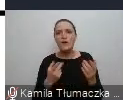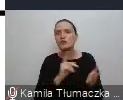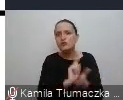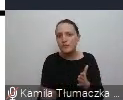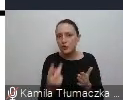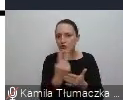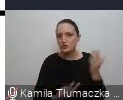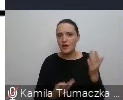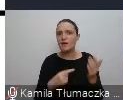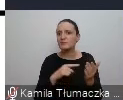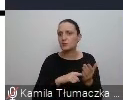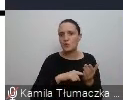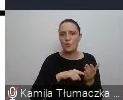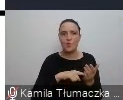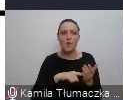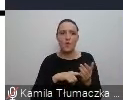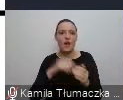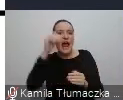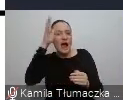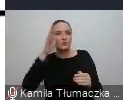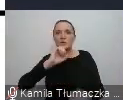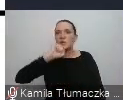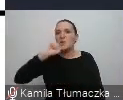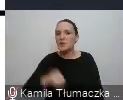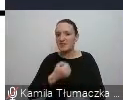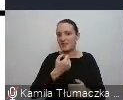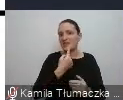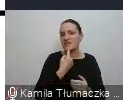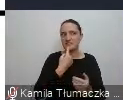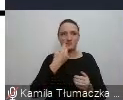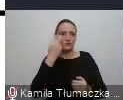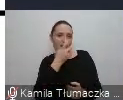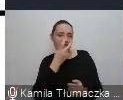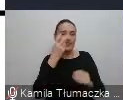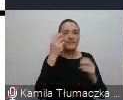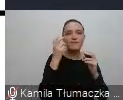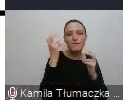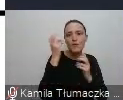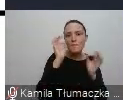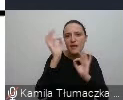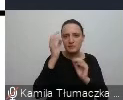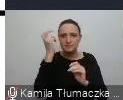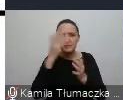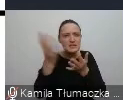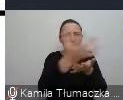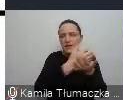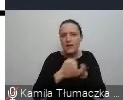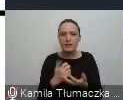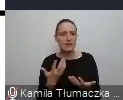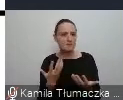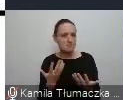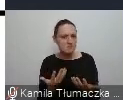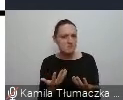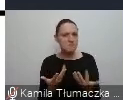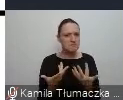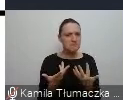Pióro Manfreda Spitzera, po prostu świetne, wiele, wiele wartościowych informacji, naprawdę zebranych w taki